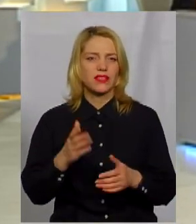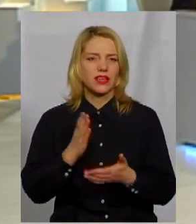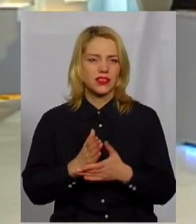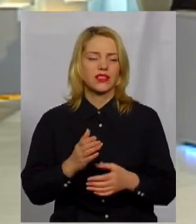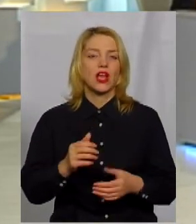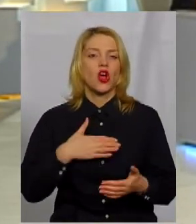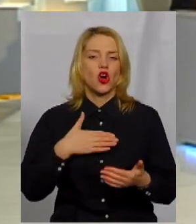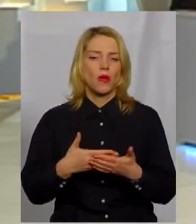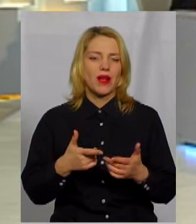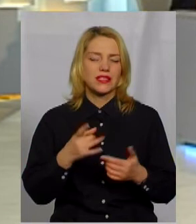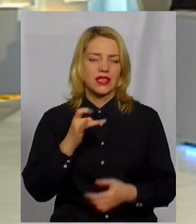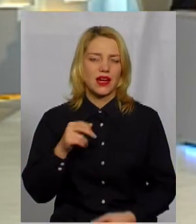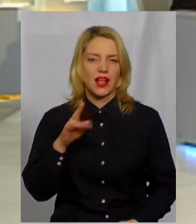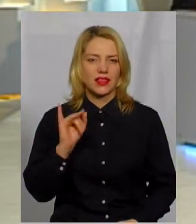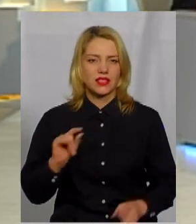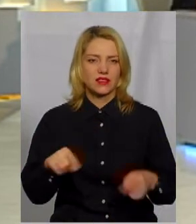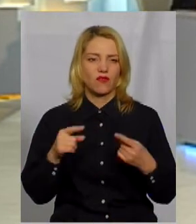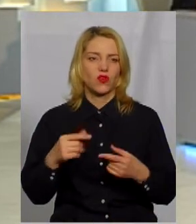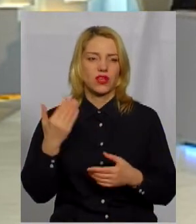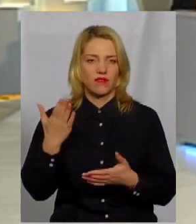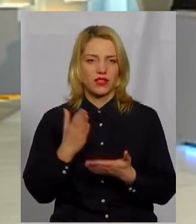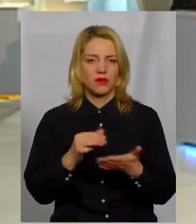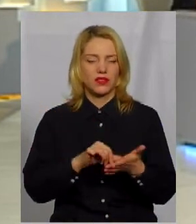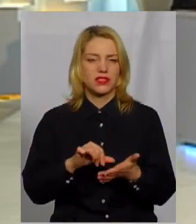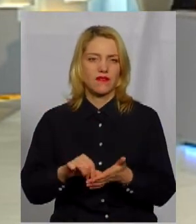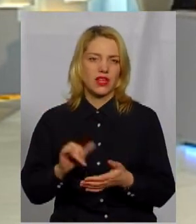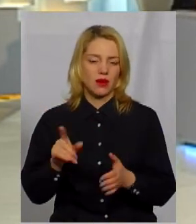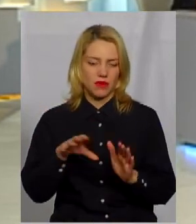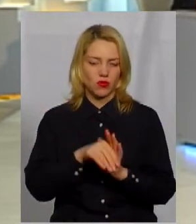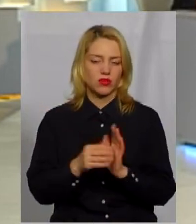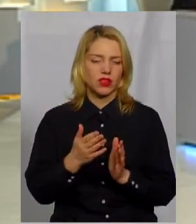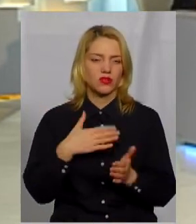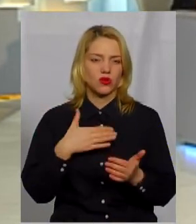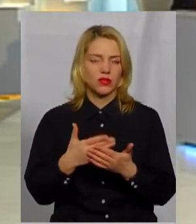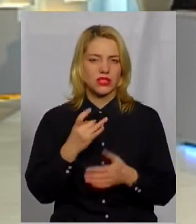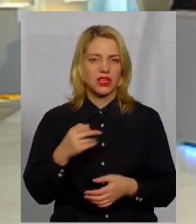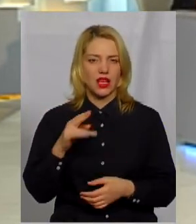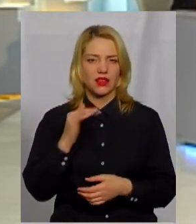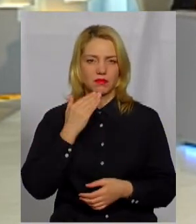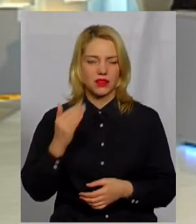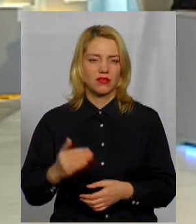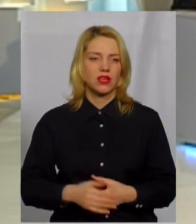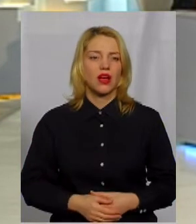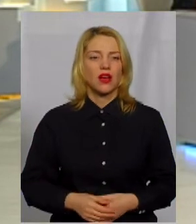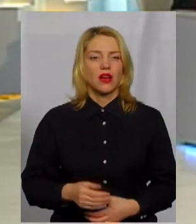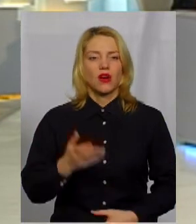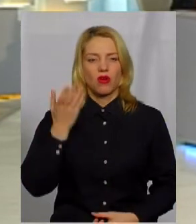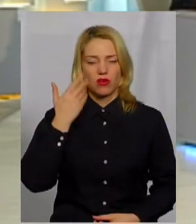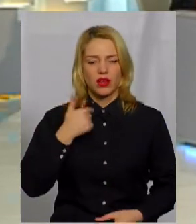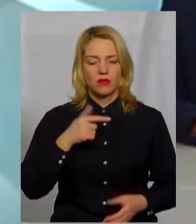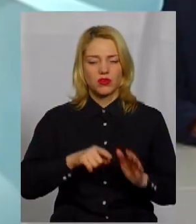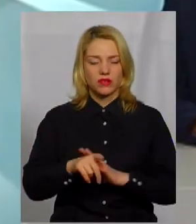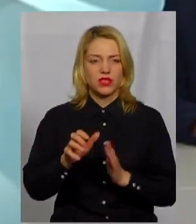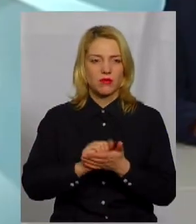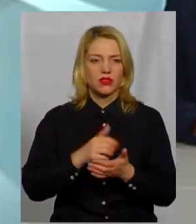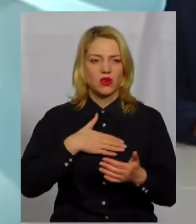громадські ради створені, так? До речі, Ви є представниками? Входити до якихось громадських рад? Своє часу, коли тільки почав займатися